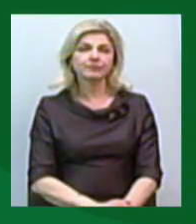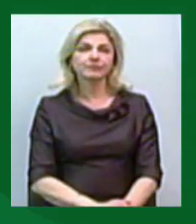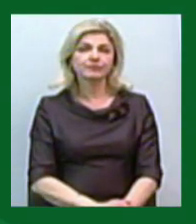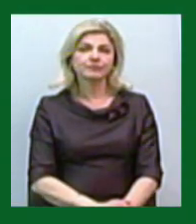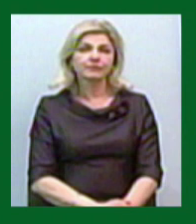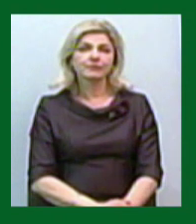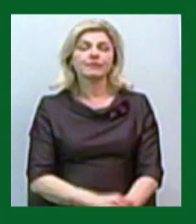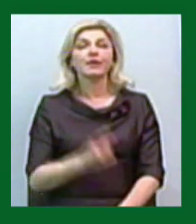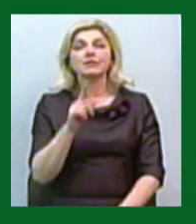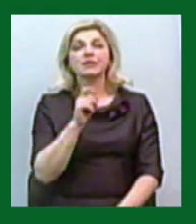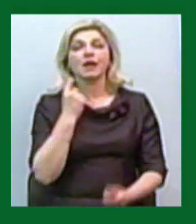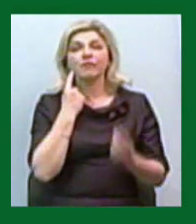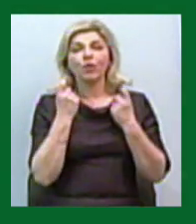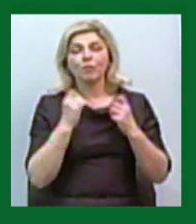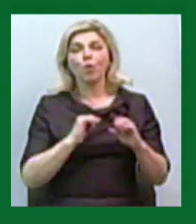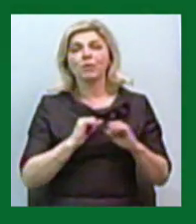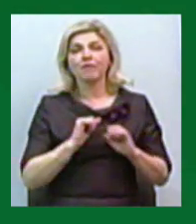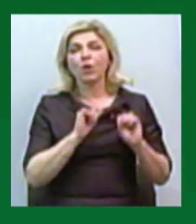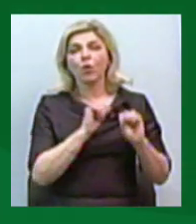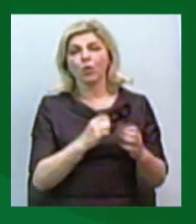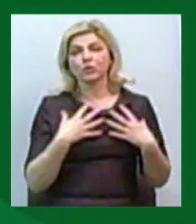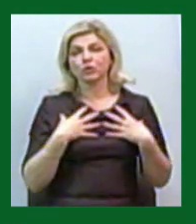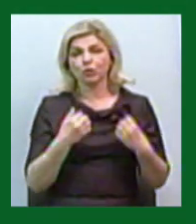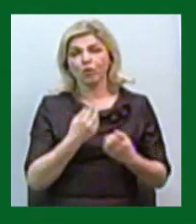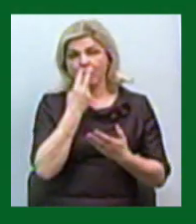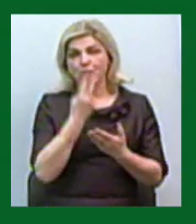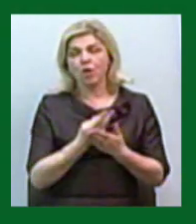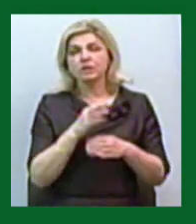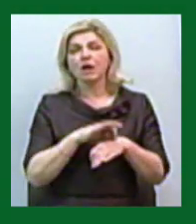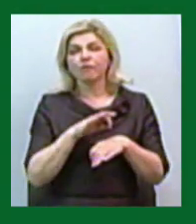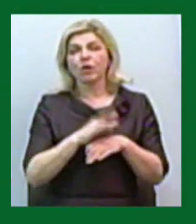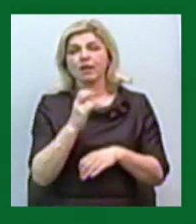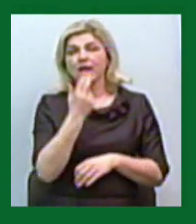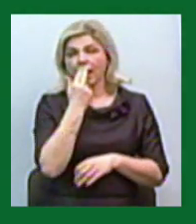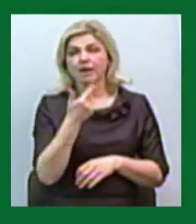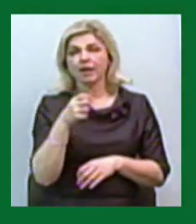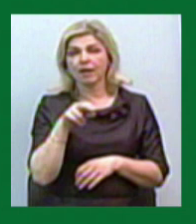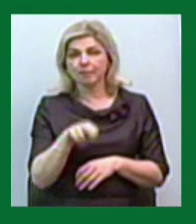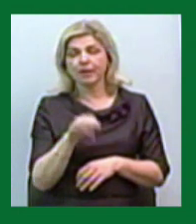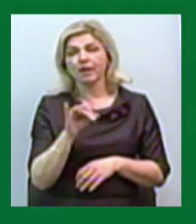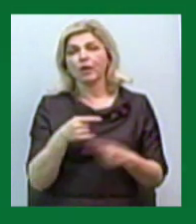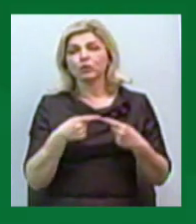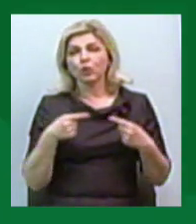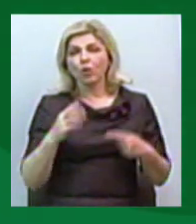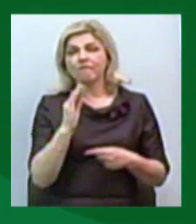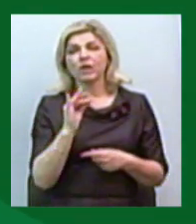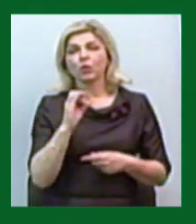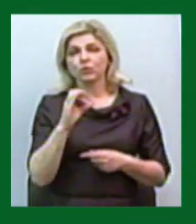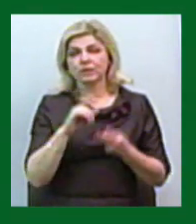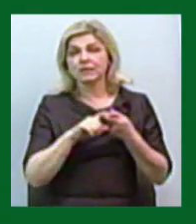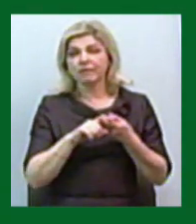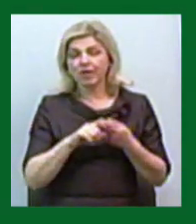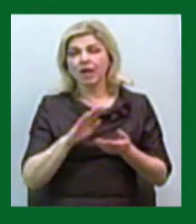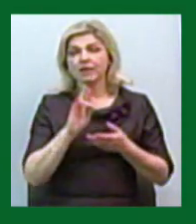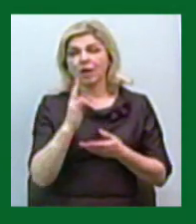За інформацією управління охорони здоров'я, показник захворюваності на грип та гострі респіраторні вірусні інфекції в Миколаїві